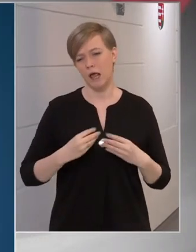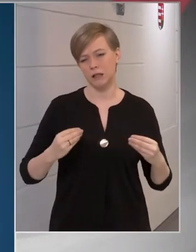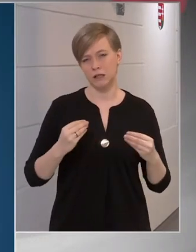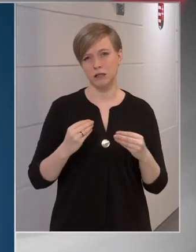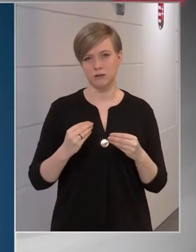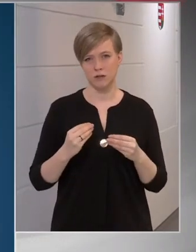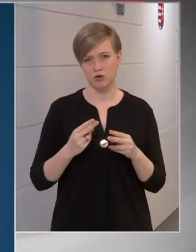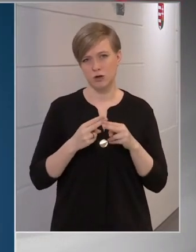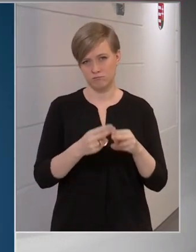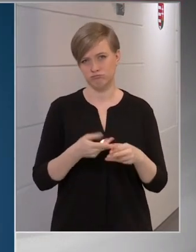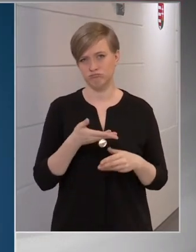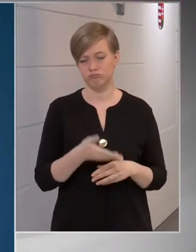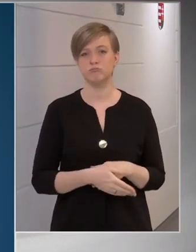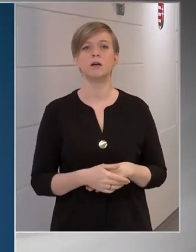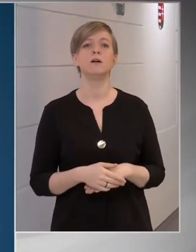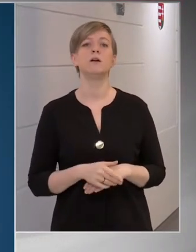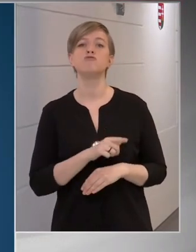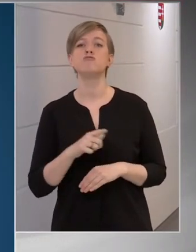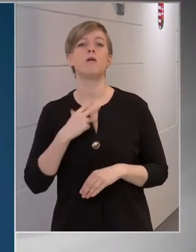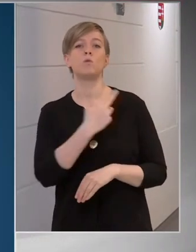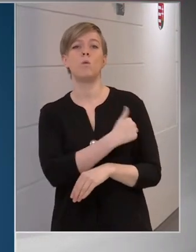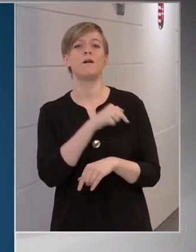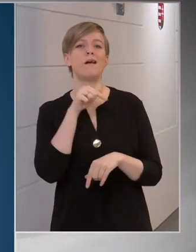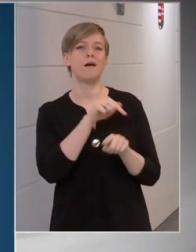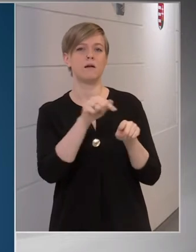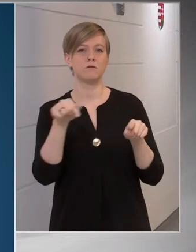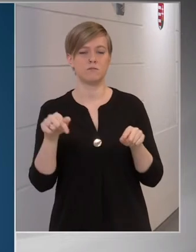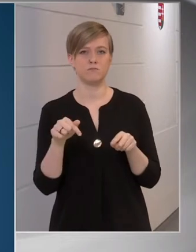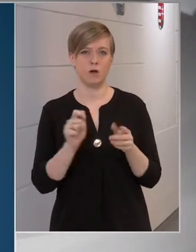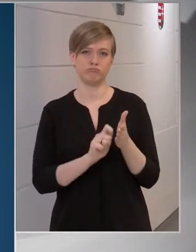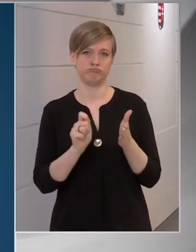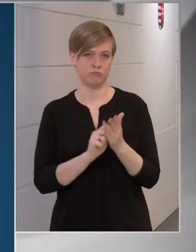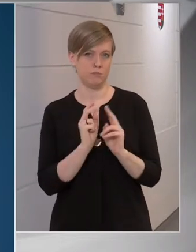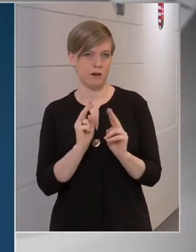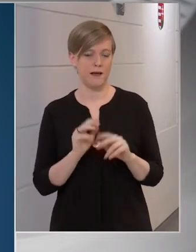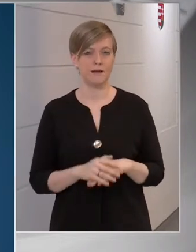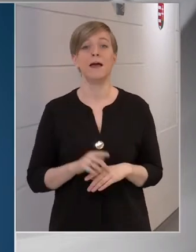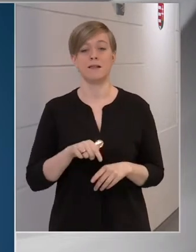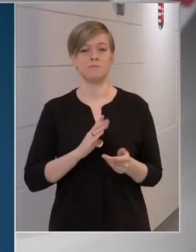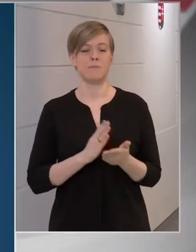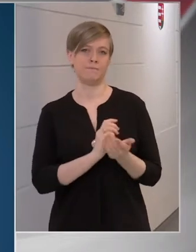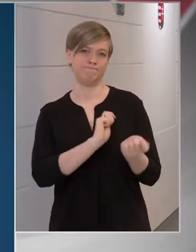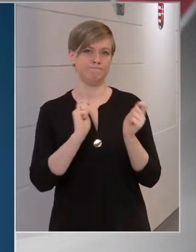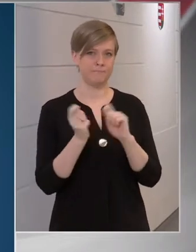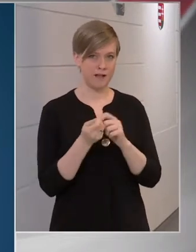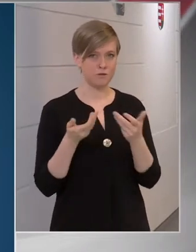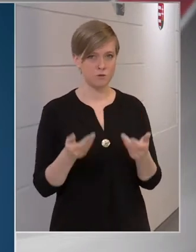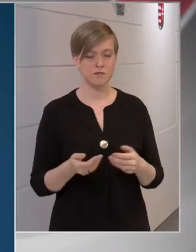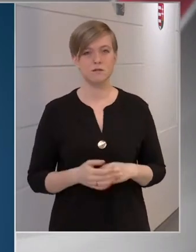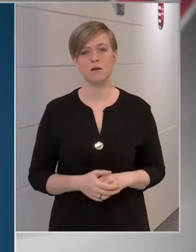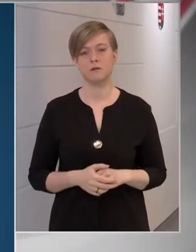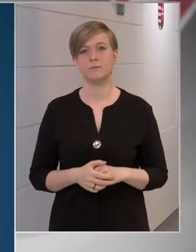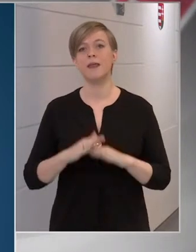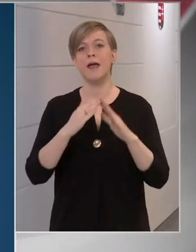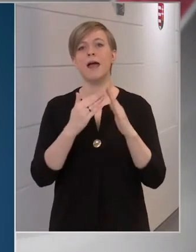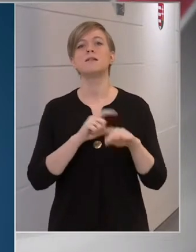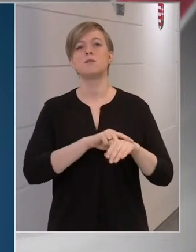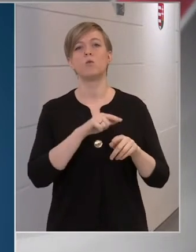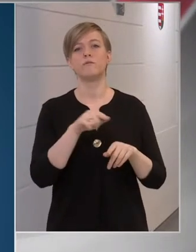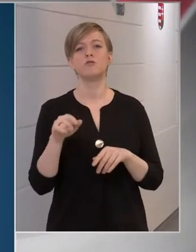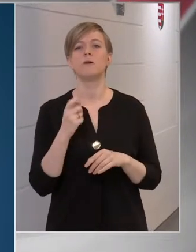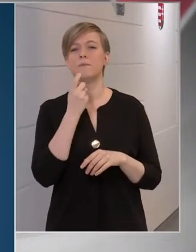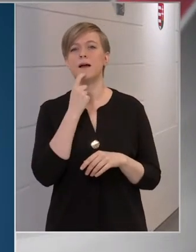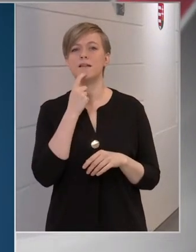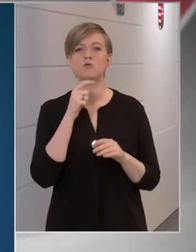alkalmas, csak a kórházakban írták fel, ezen változtattunk, és a házi orvosok is